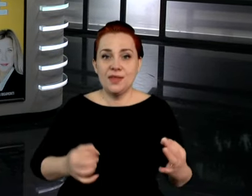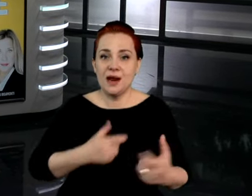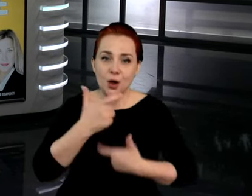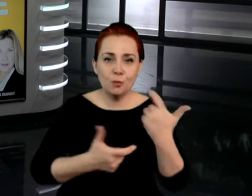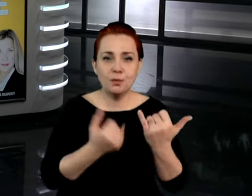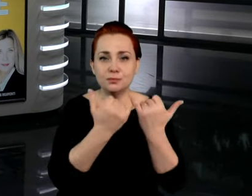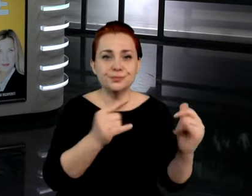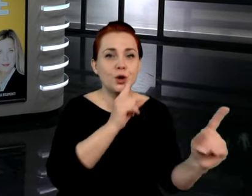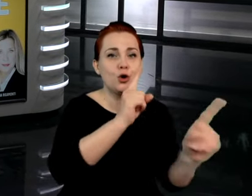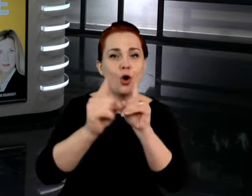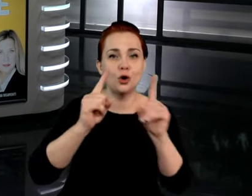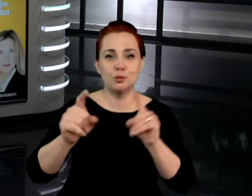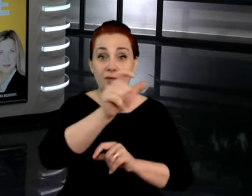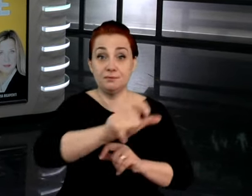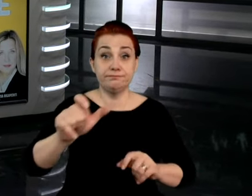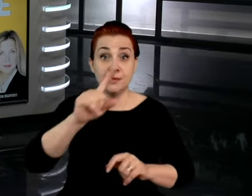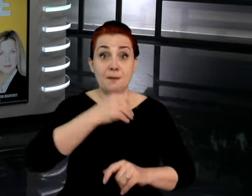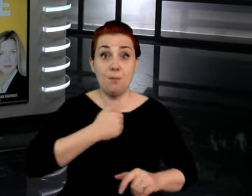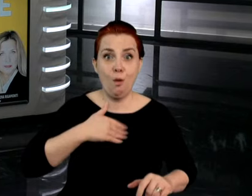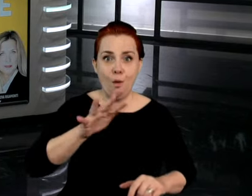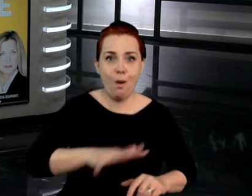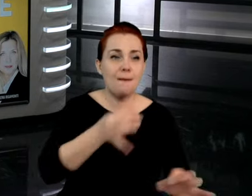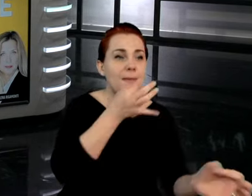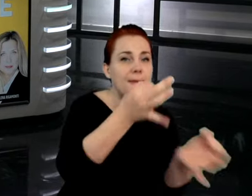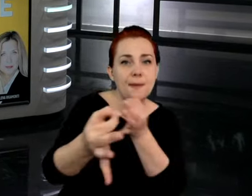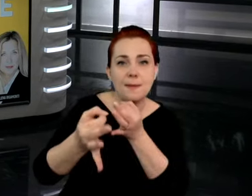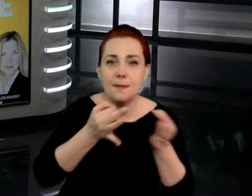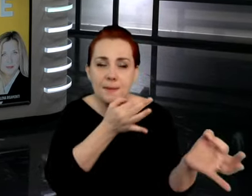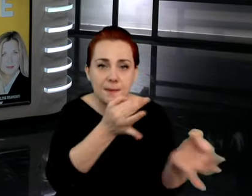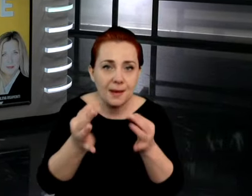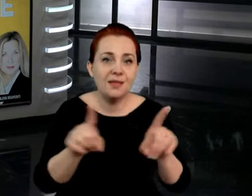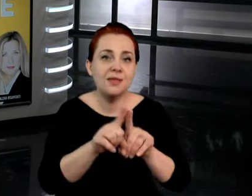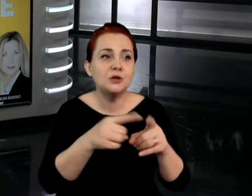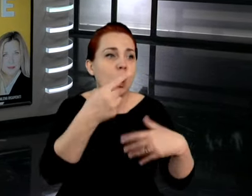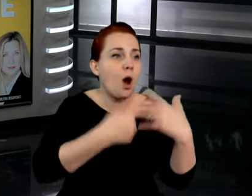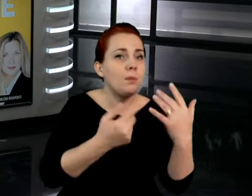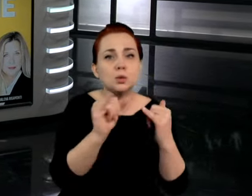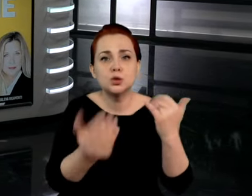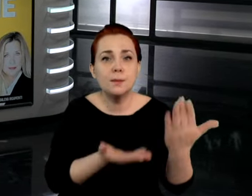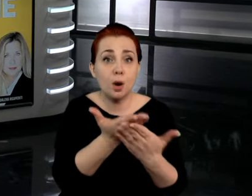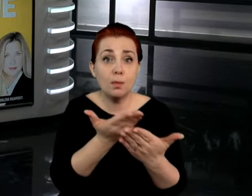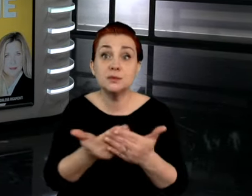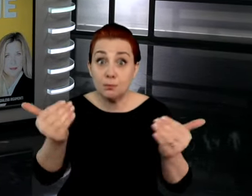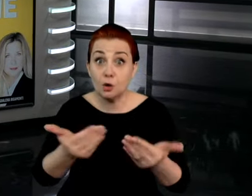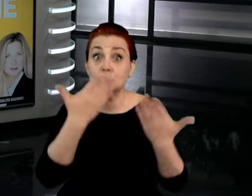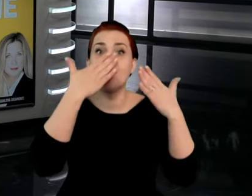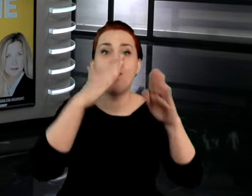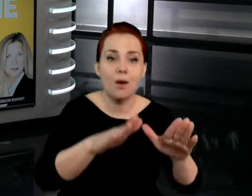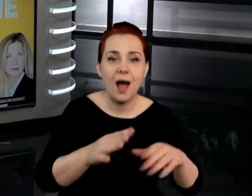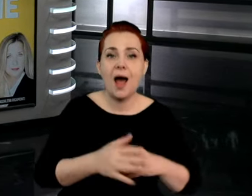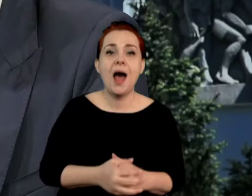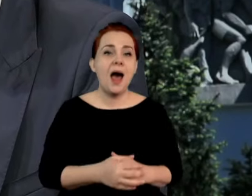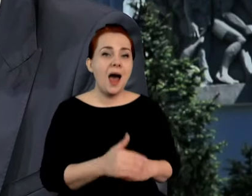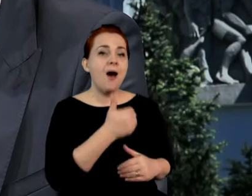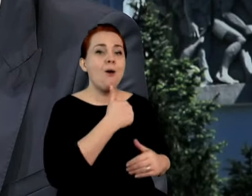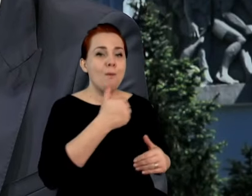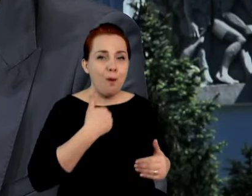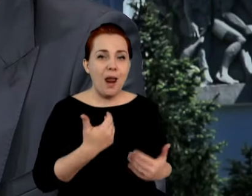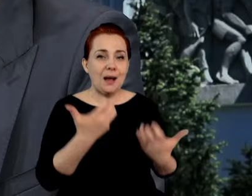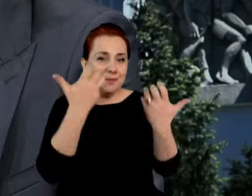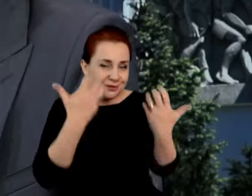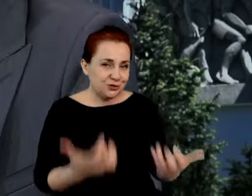rozmów z Polakami w terenie. Rozmawiamy, liczymy też różne propozycje, które możemy przedstawić. Ale chyba Polacy by chcieli waloryzację świadczenia 500+.